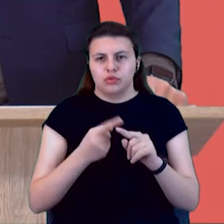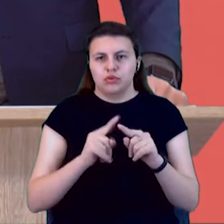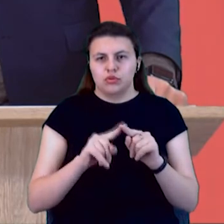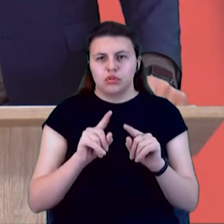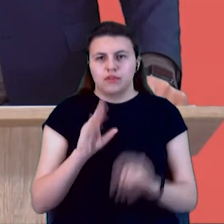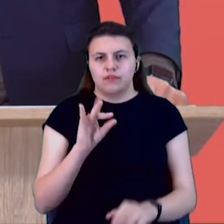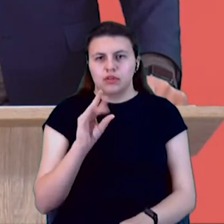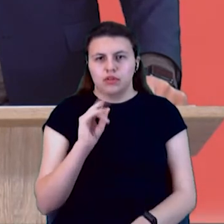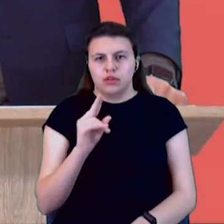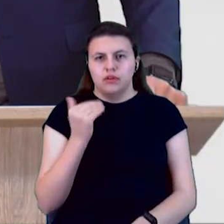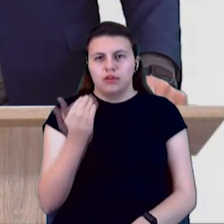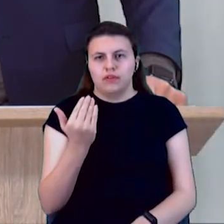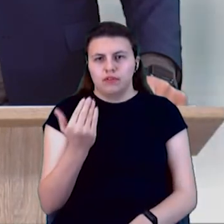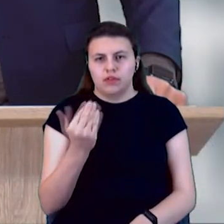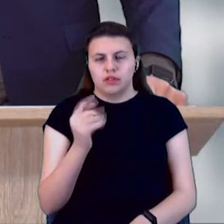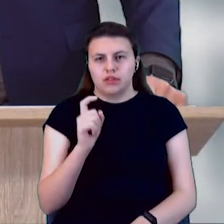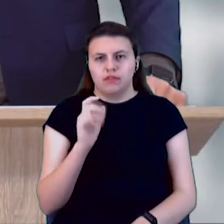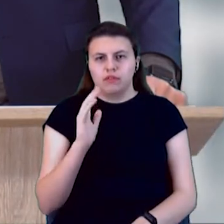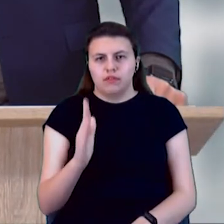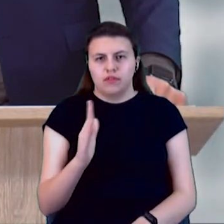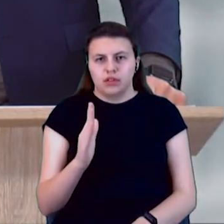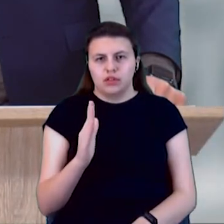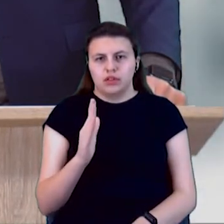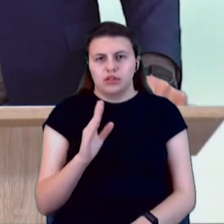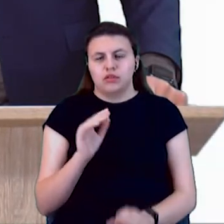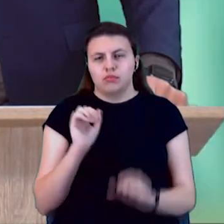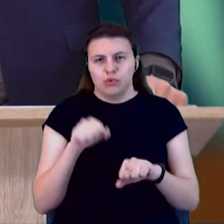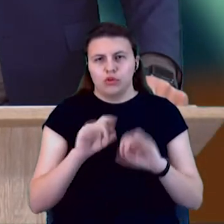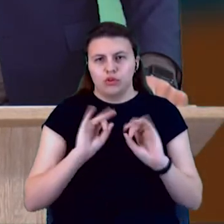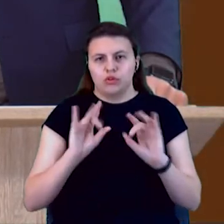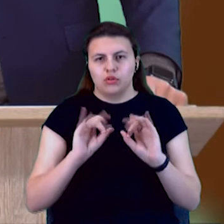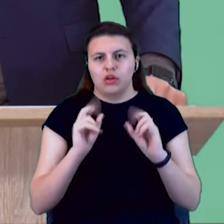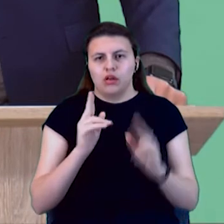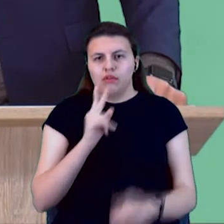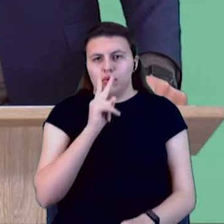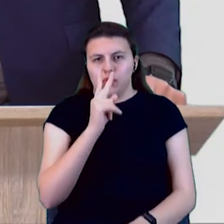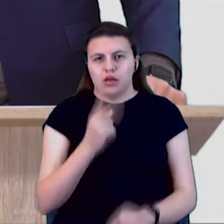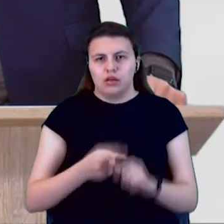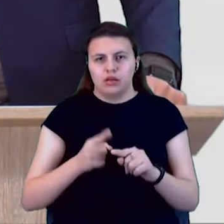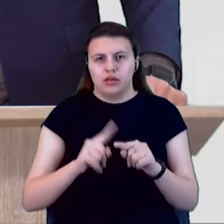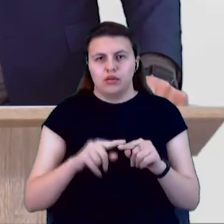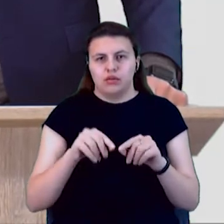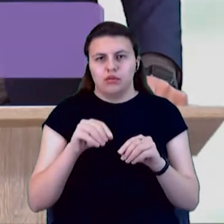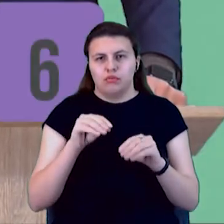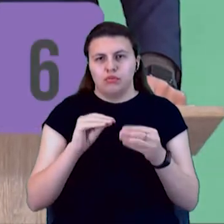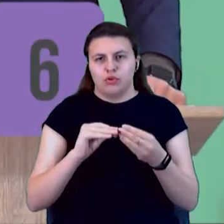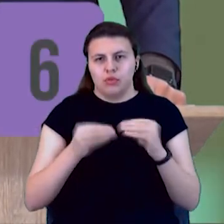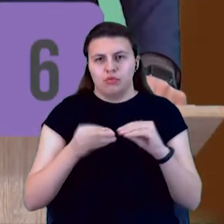ви за хвилину, перепрошую, зможете розповісти, яким чином ви бачите вирішення тієї чи іншої проблеми.